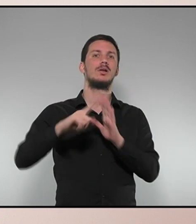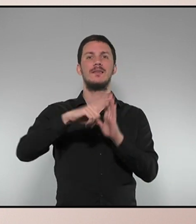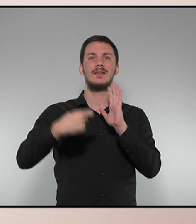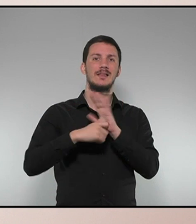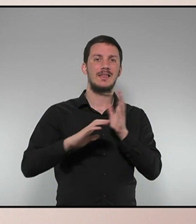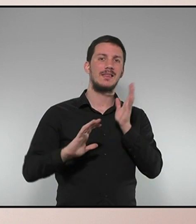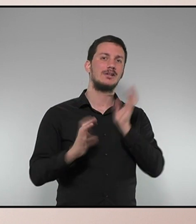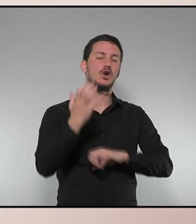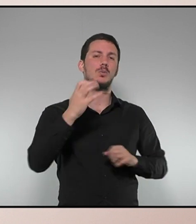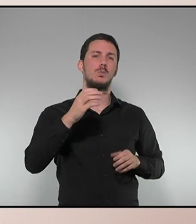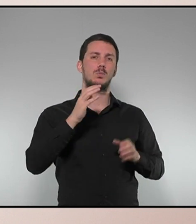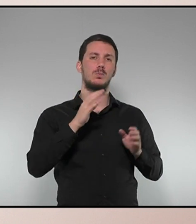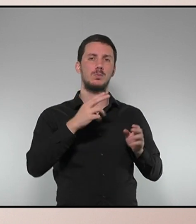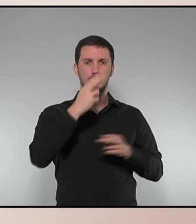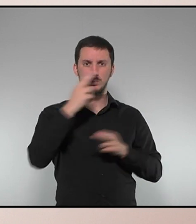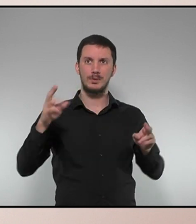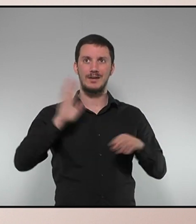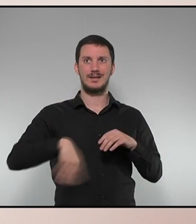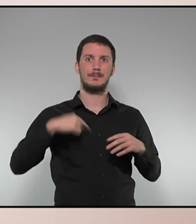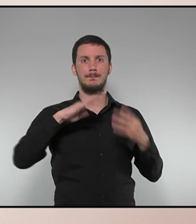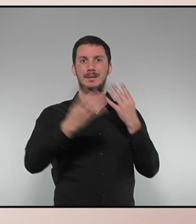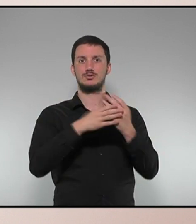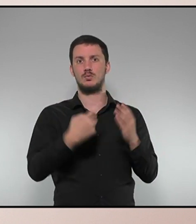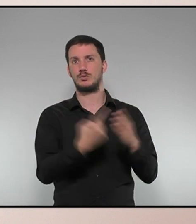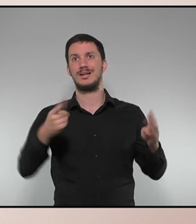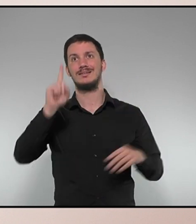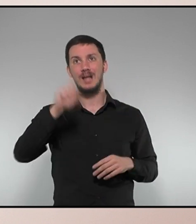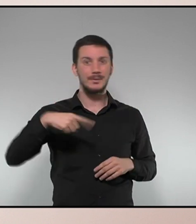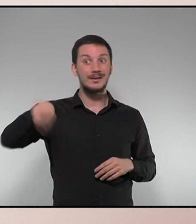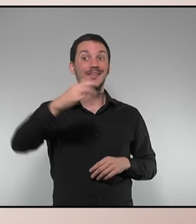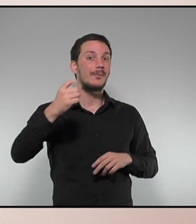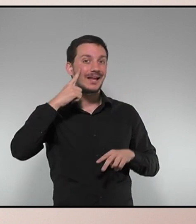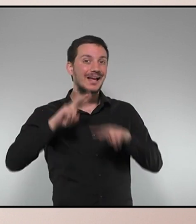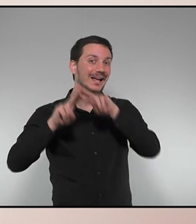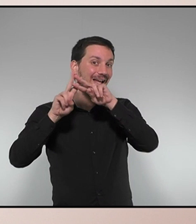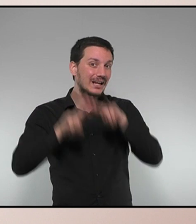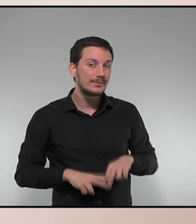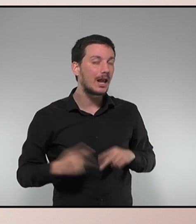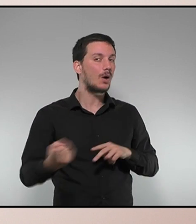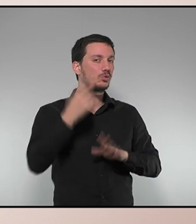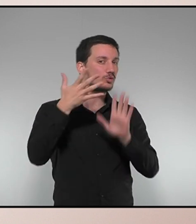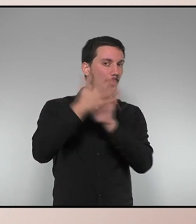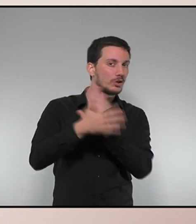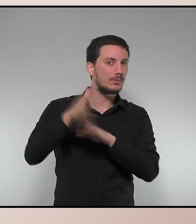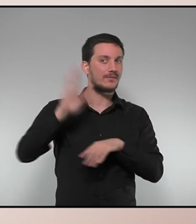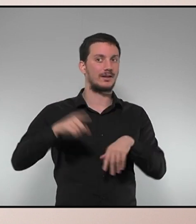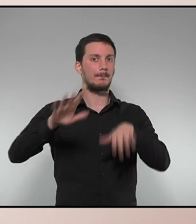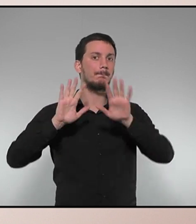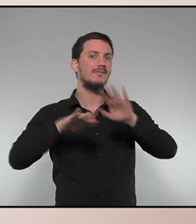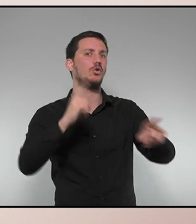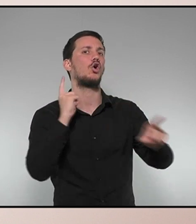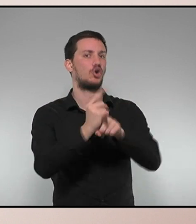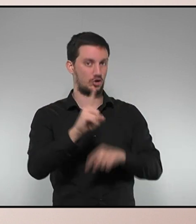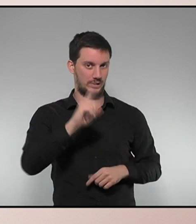públics i evitarà la presó. Per tant, crec que vostès també haurien de revisar algunes de les raons que van portar-los a manifestar-s'hi en contra.